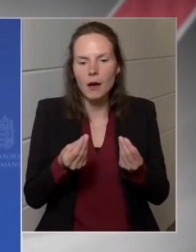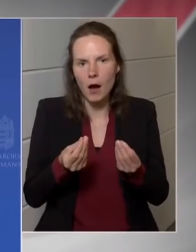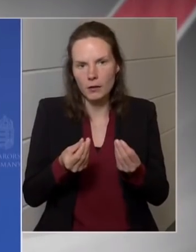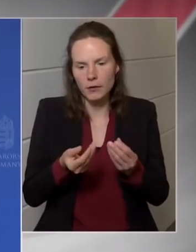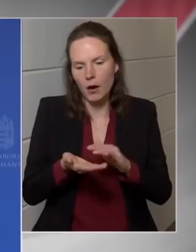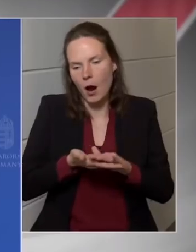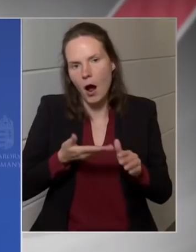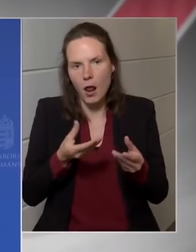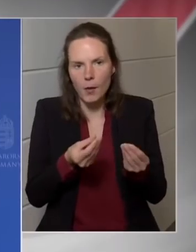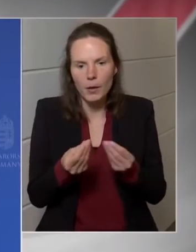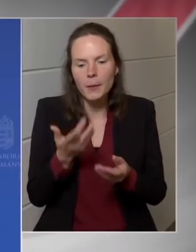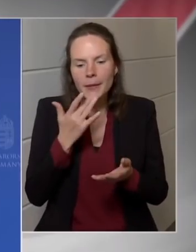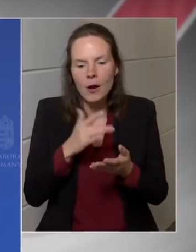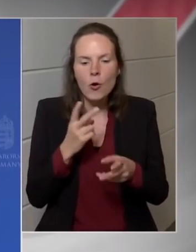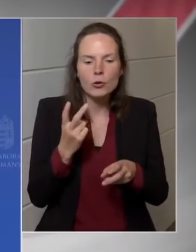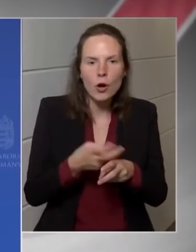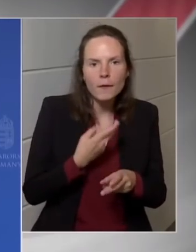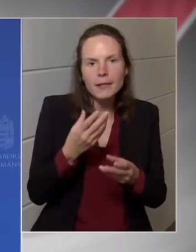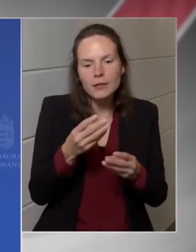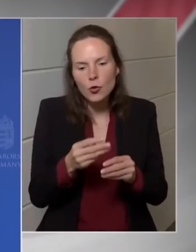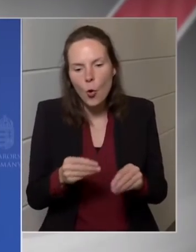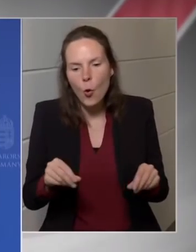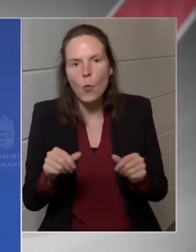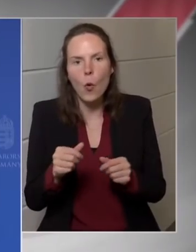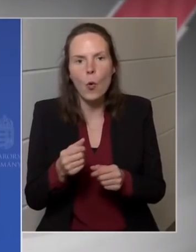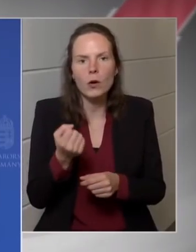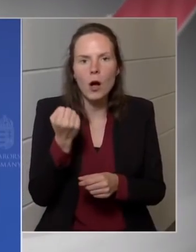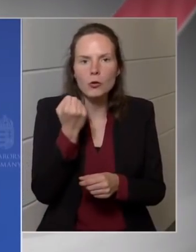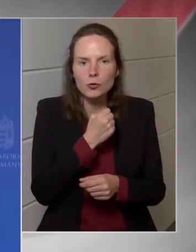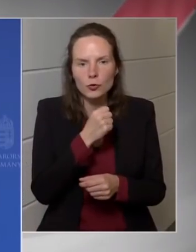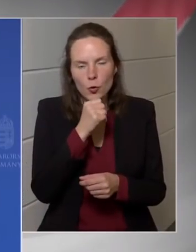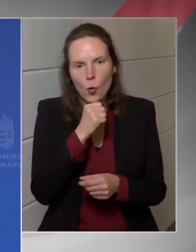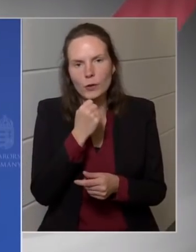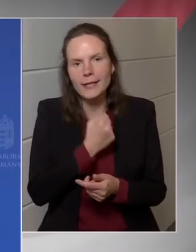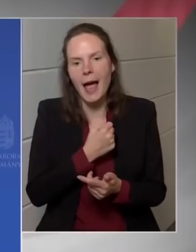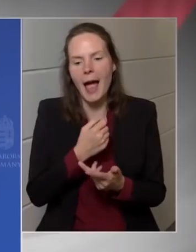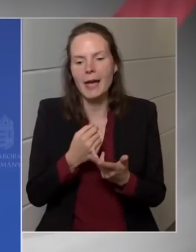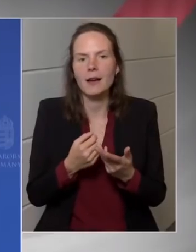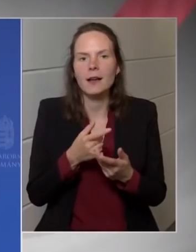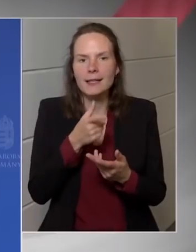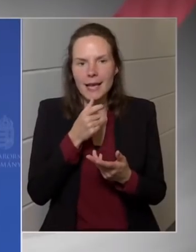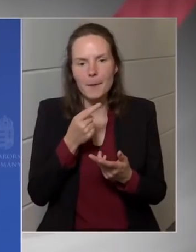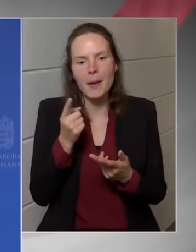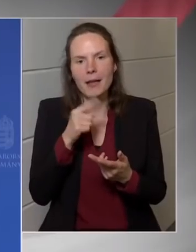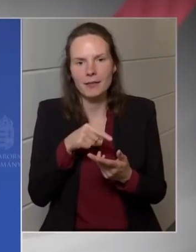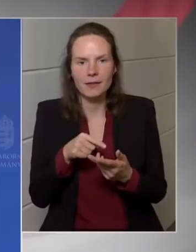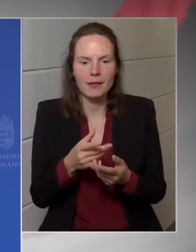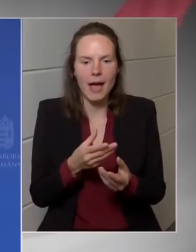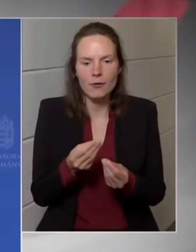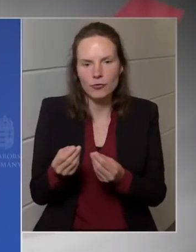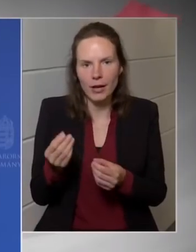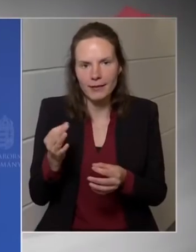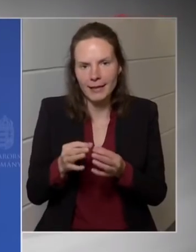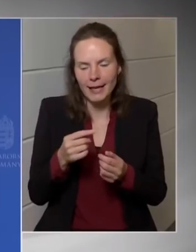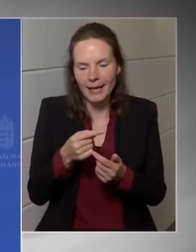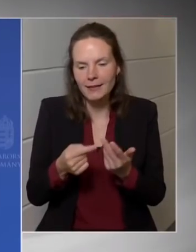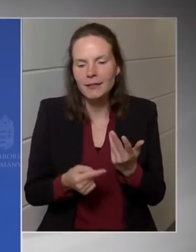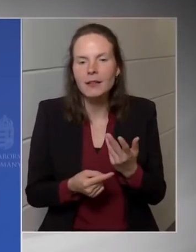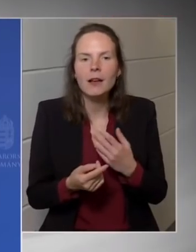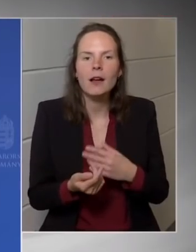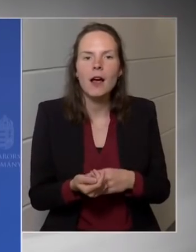hiszen a kavics, homok, sóder, cement esetén egy bizonyos ár fölött